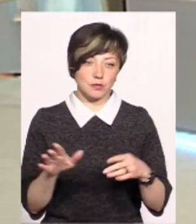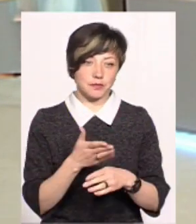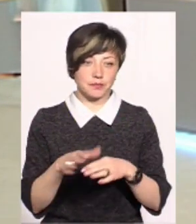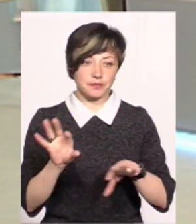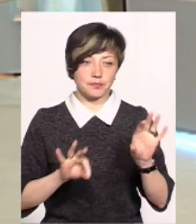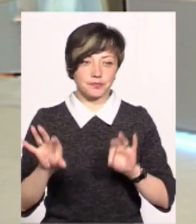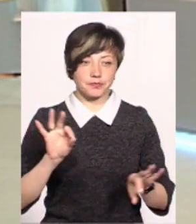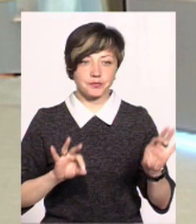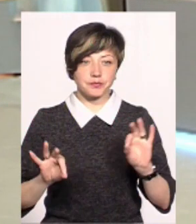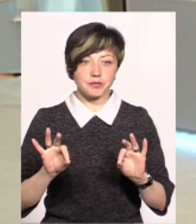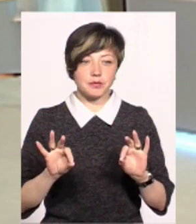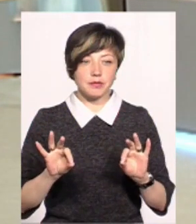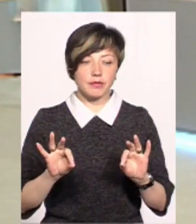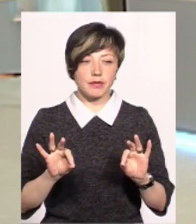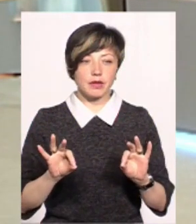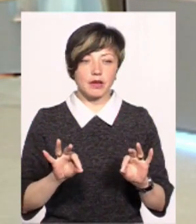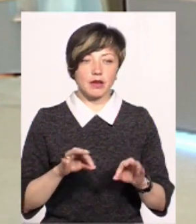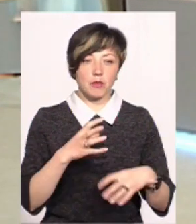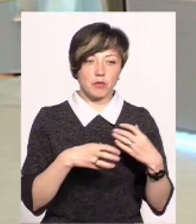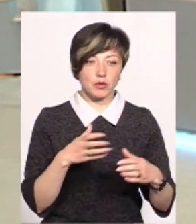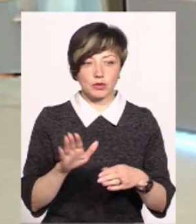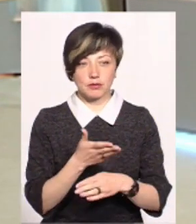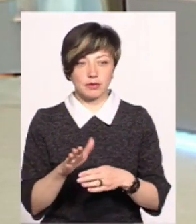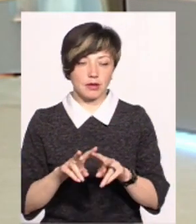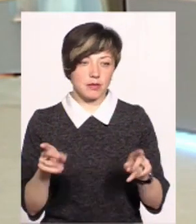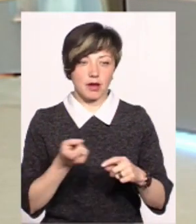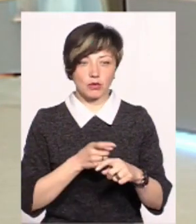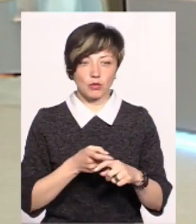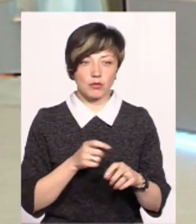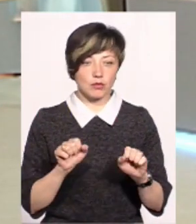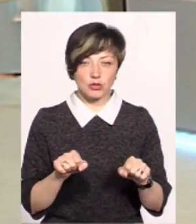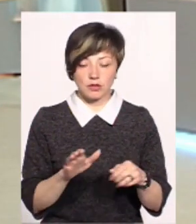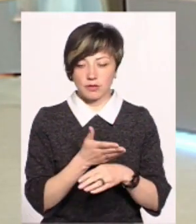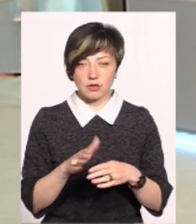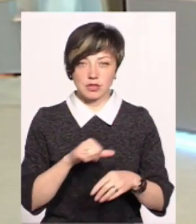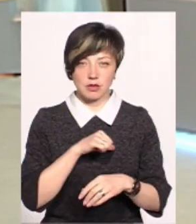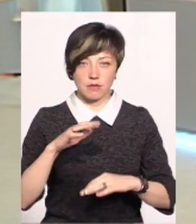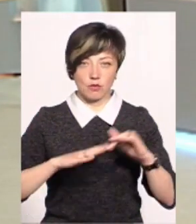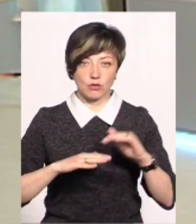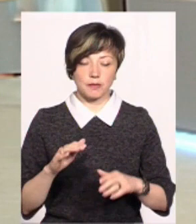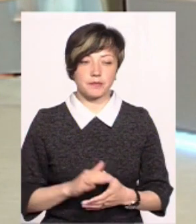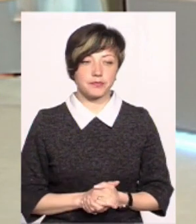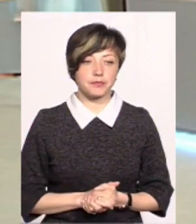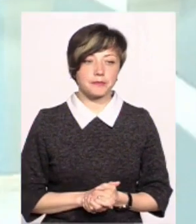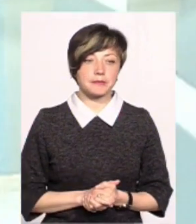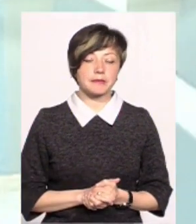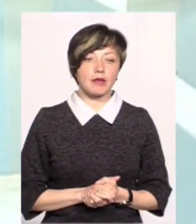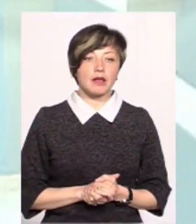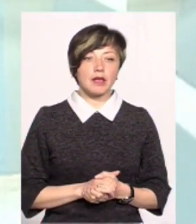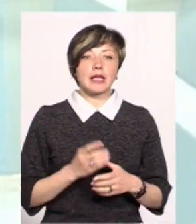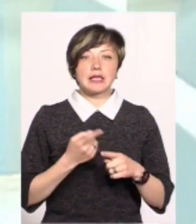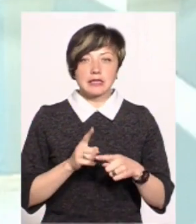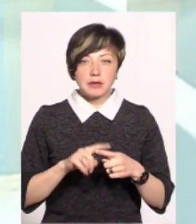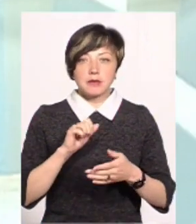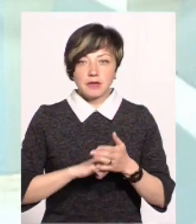і відбирають одну, наприклад, помідор сюди, другий туди. Так само картоплину можна відфасувати і перебрати. І це теж би